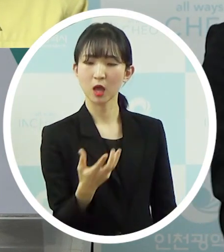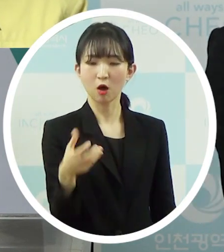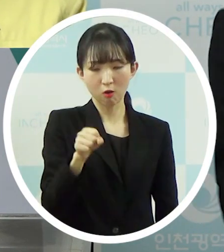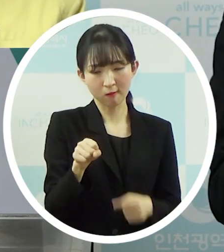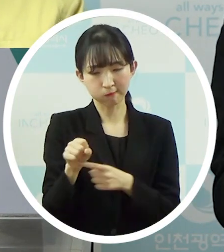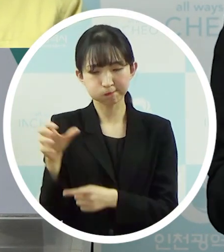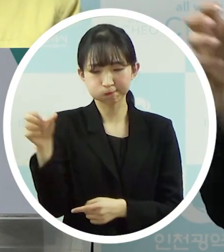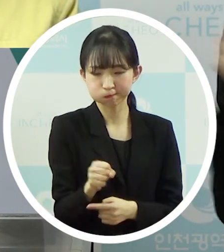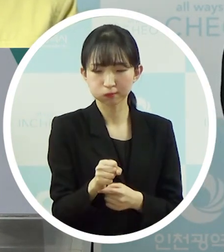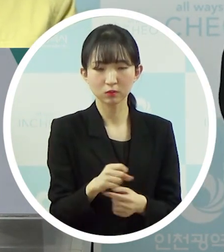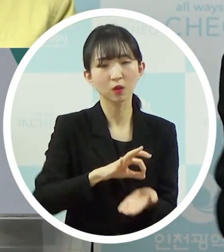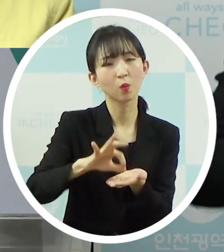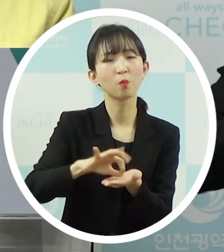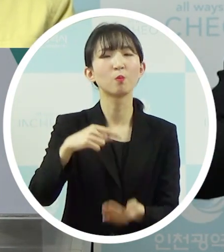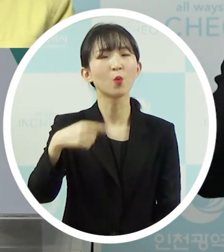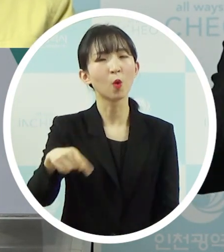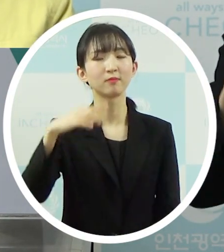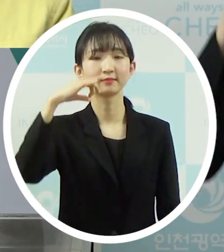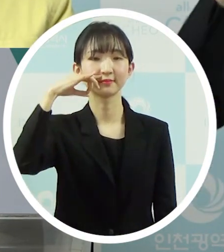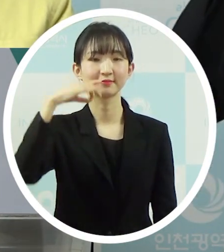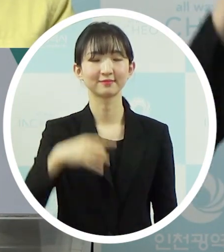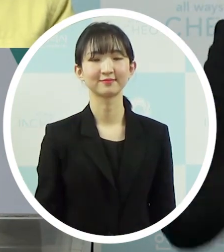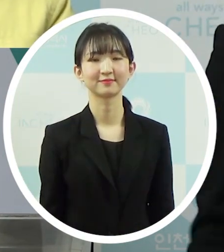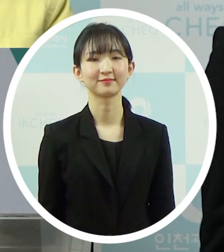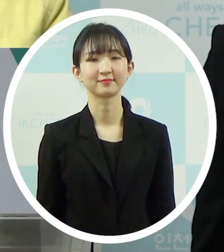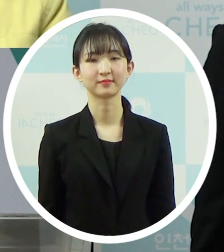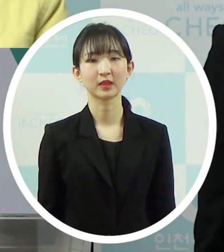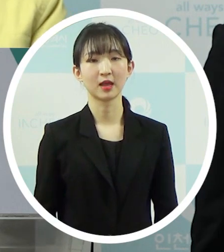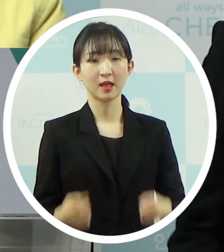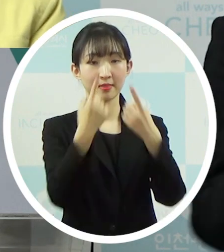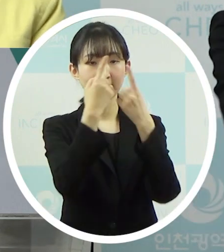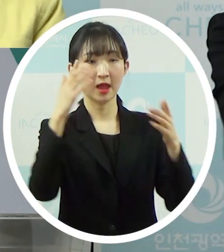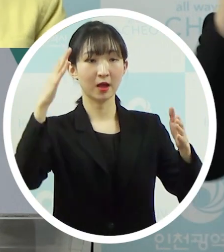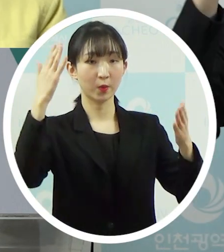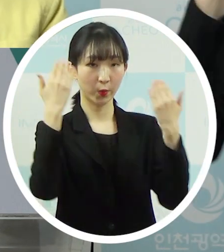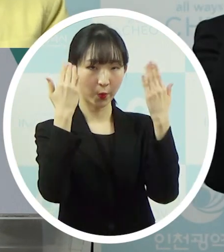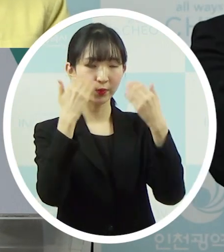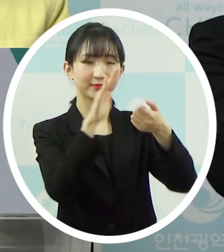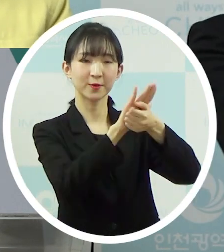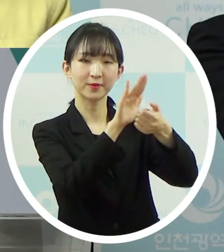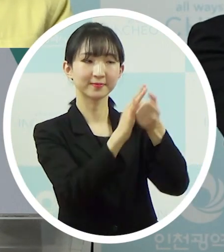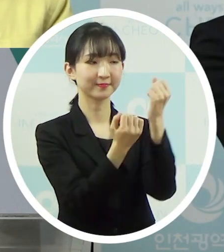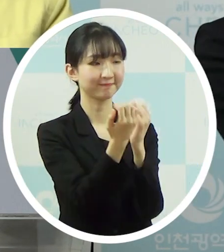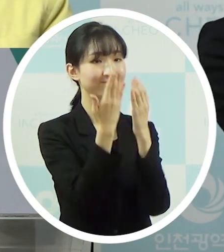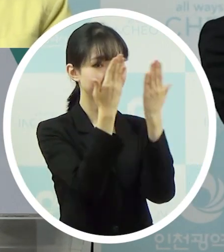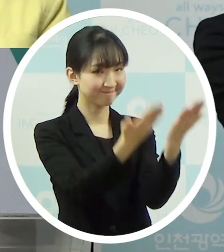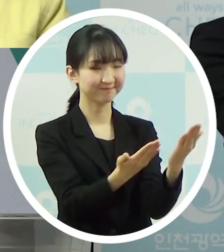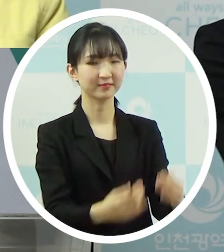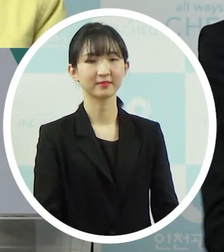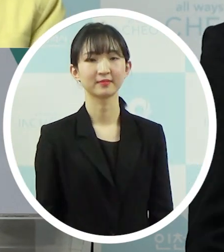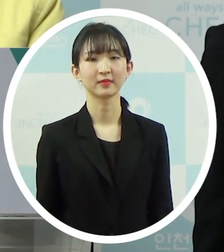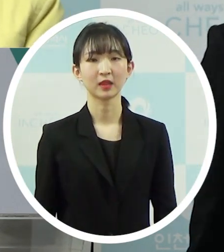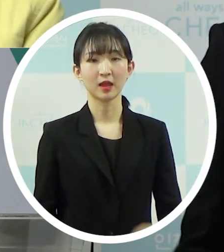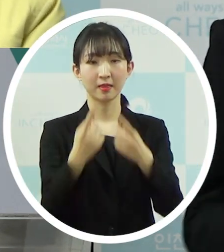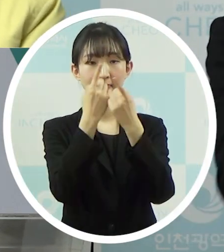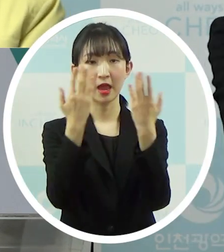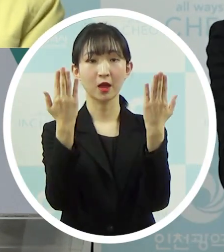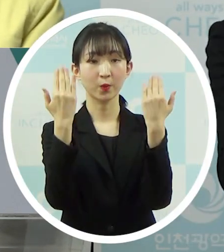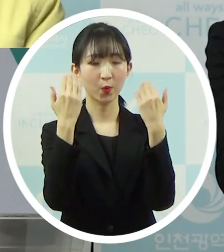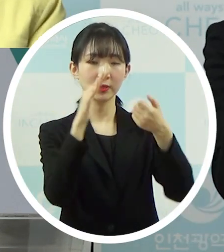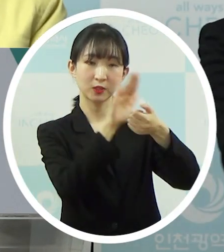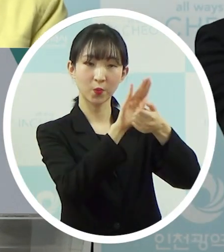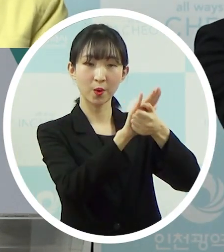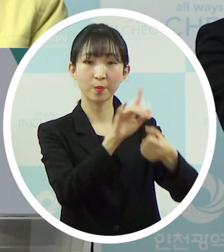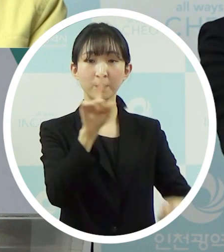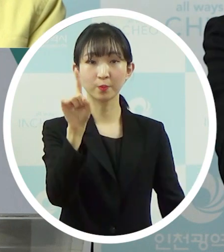어디에다 쓸 건지 좀 말씀해 주시겠어요. 네 대학교에 대한 지원에 대해서 말씀드리겠습니다. 대학교에 대한 지원은 대학교에서도 이제